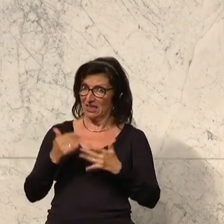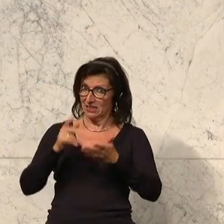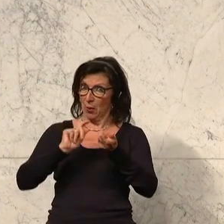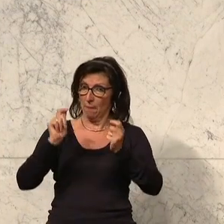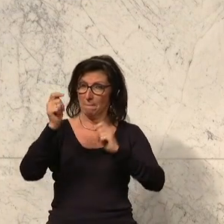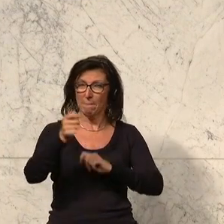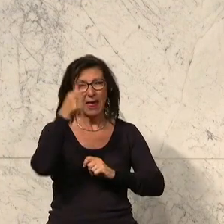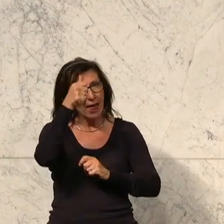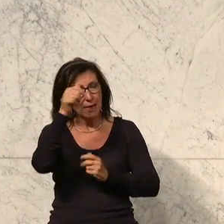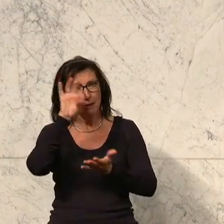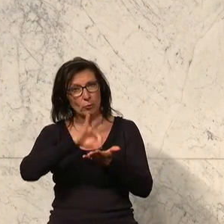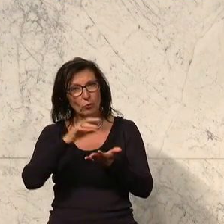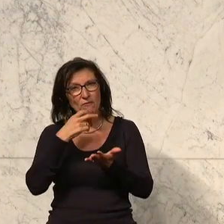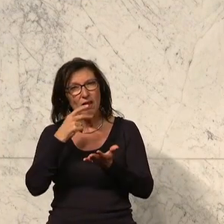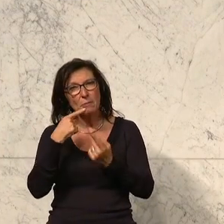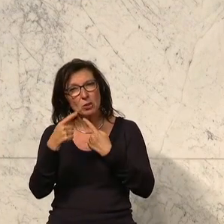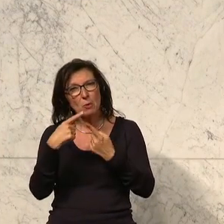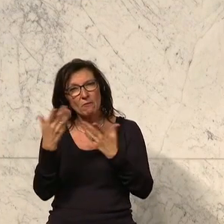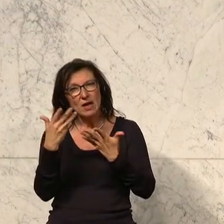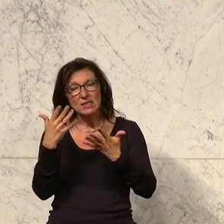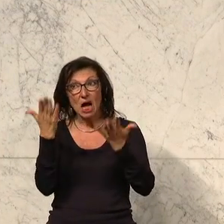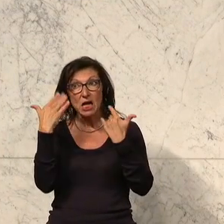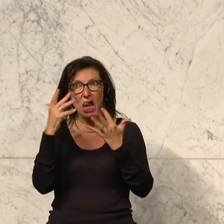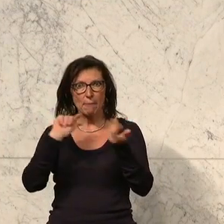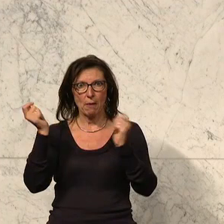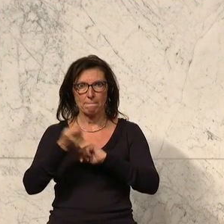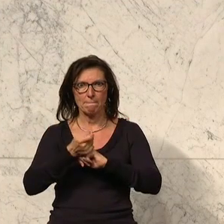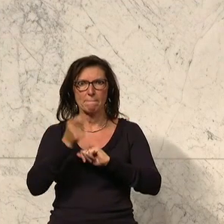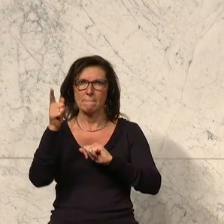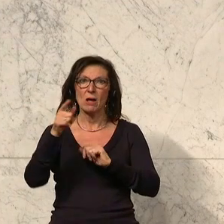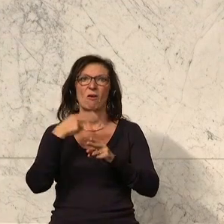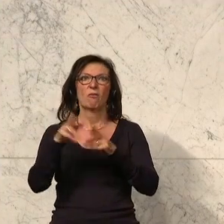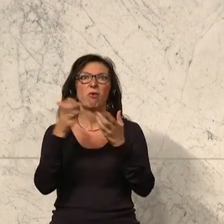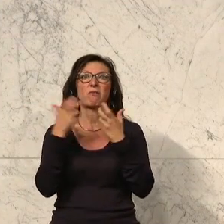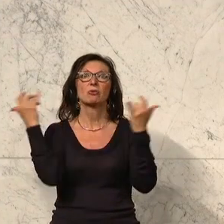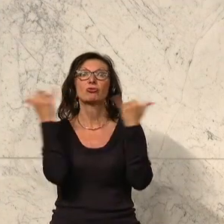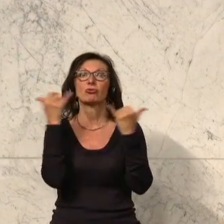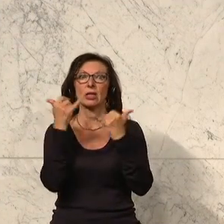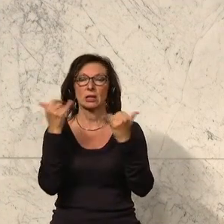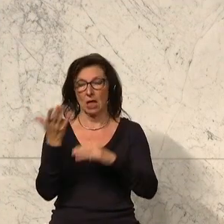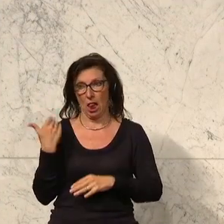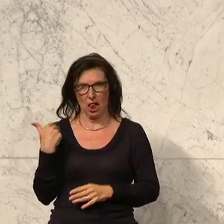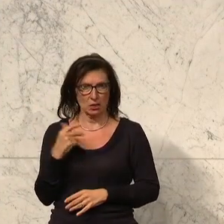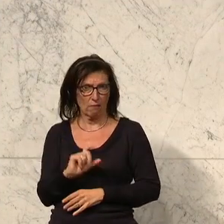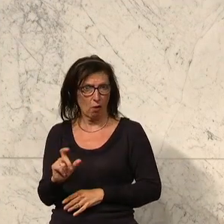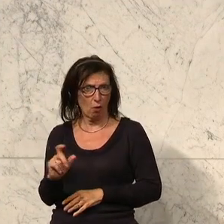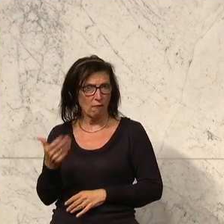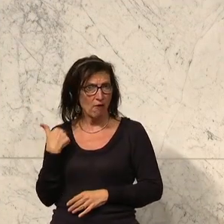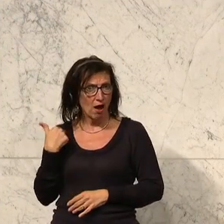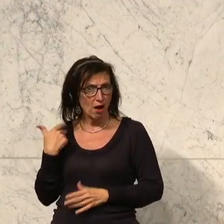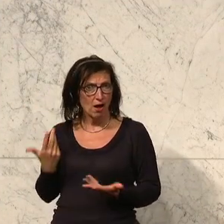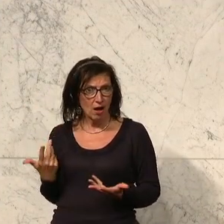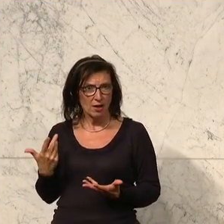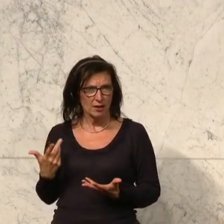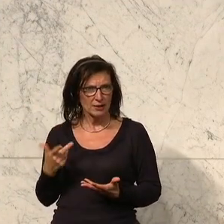ein wenig eingehen, und das ist einfach die massiven klimatischen Veränderungen, die unsere Wälder extrem stressen. Also ich war die letzten paar Wochen in